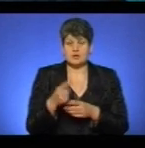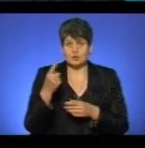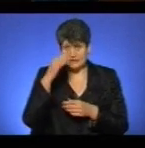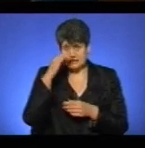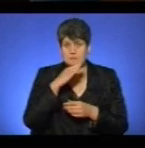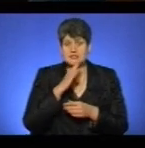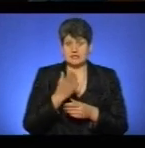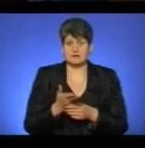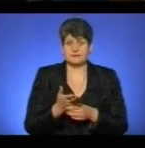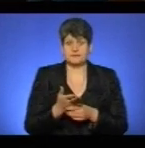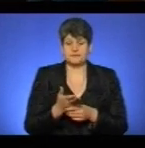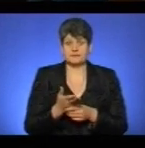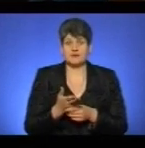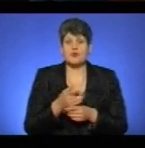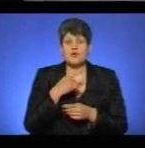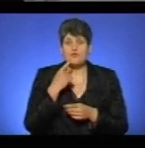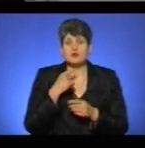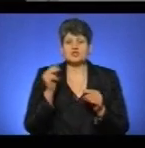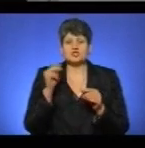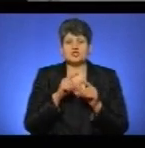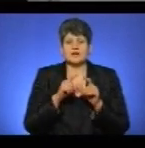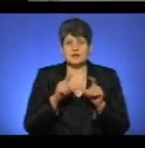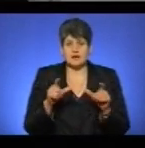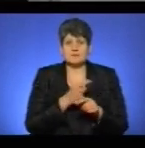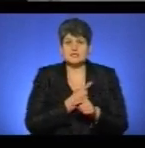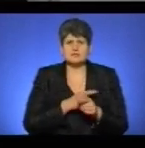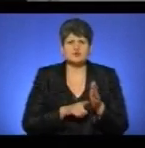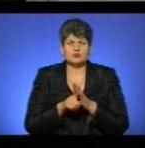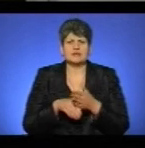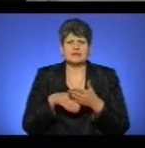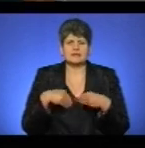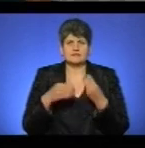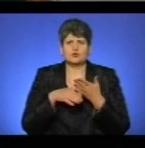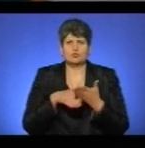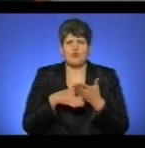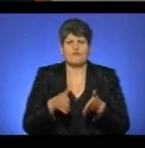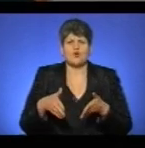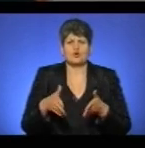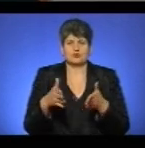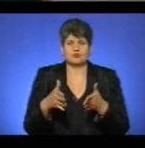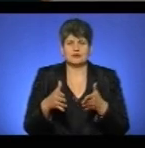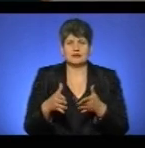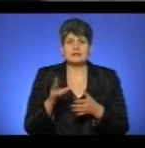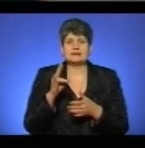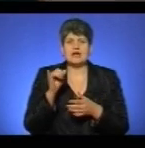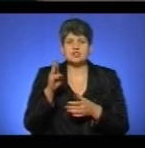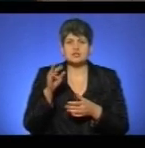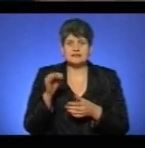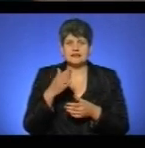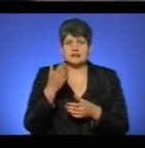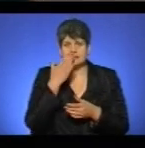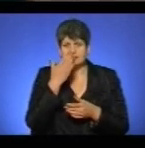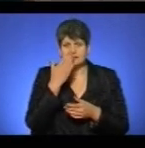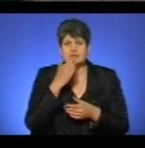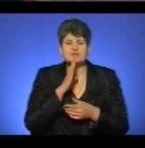батьків. За словами шкільної медсестри, спершу дитині надавали допомогу в коридорі. Ми дали на 4-ній, на 4-ній дівчинка не